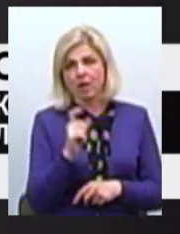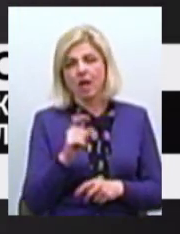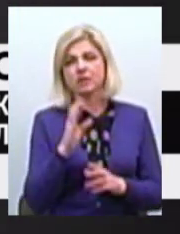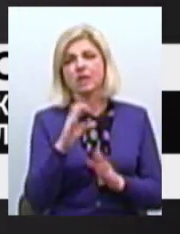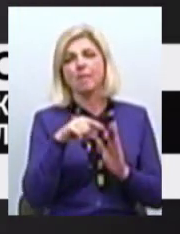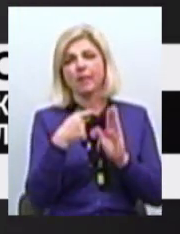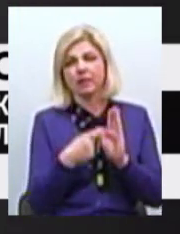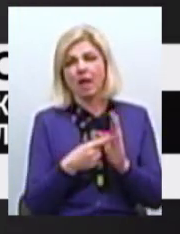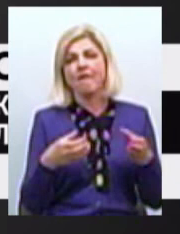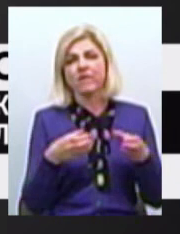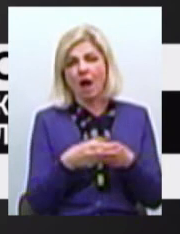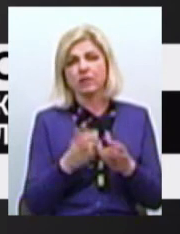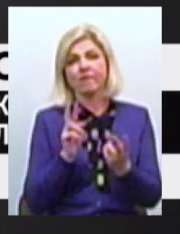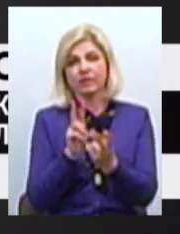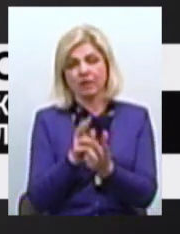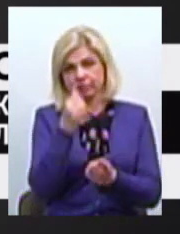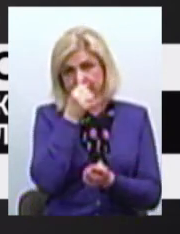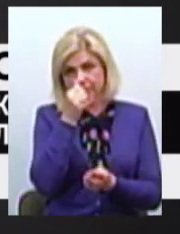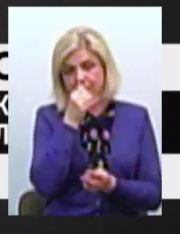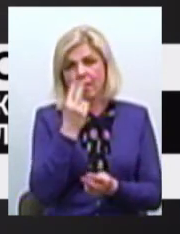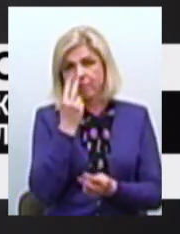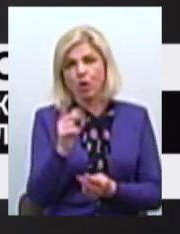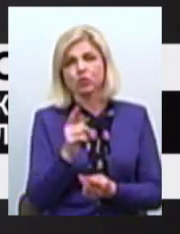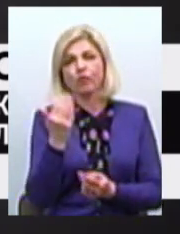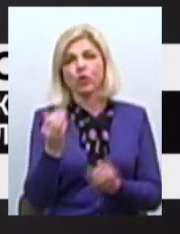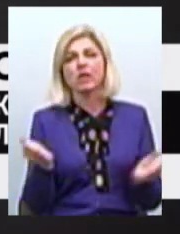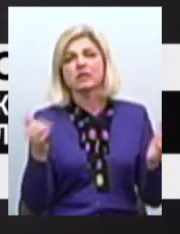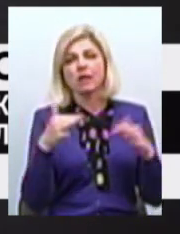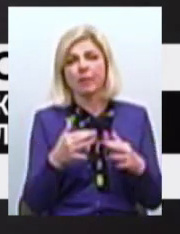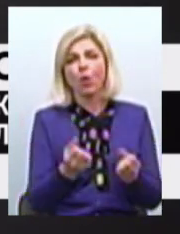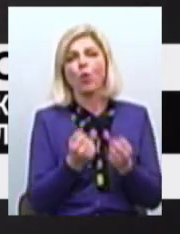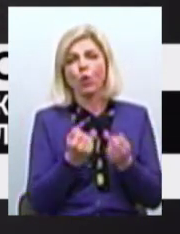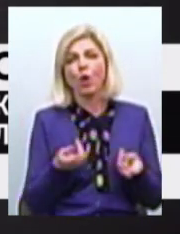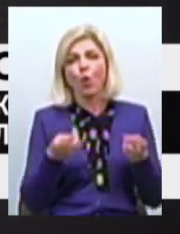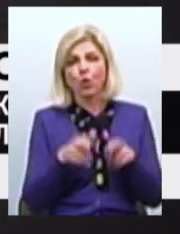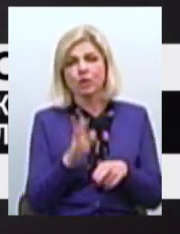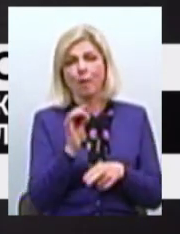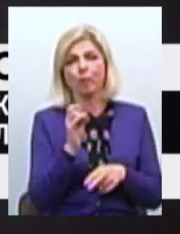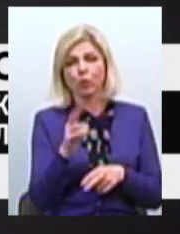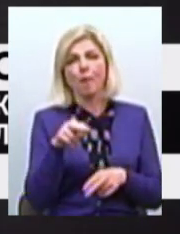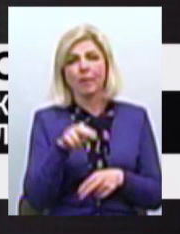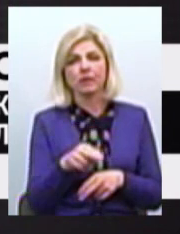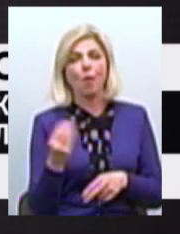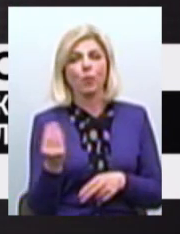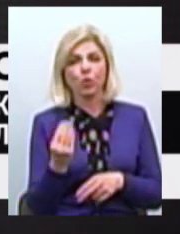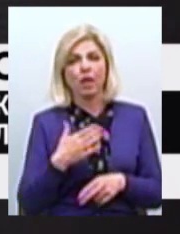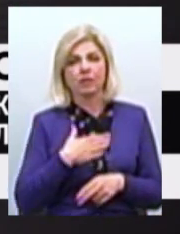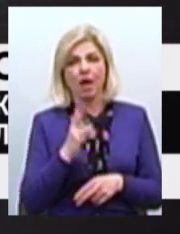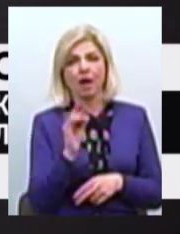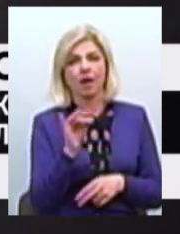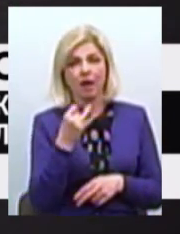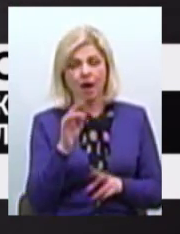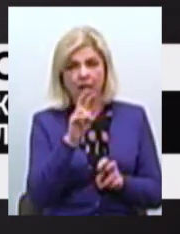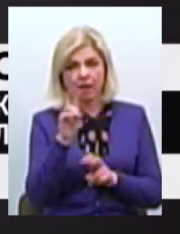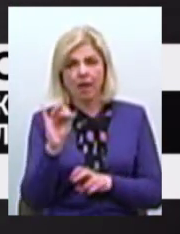фракції З нею зустріч провести Але я бачу Що вони зібрали В кулак залишки блоку Петра Порошенка Нашого краю Ще там